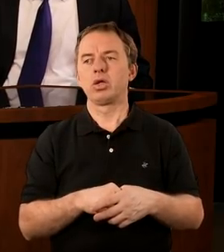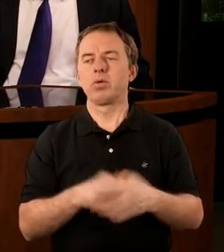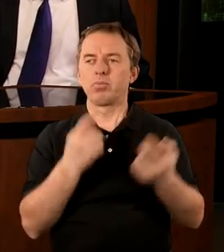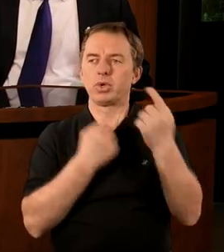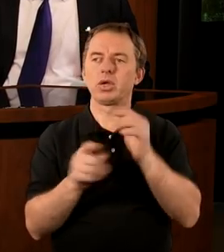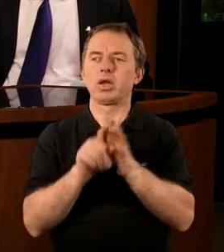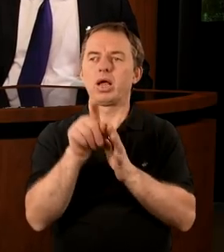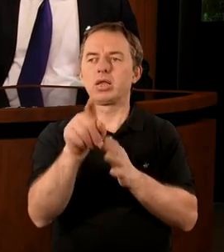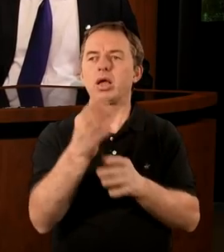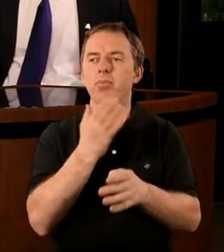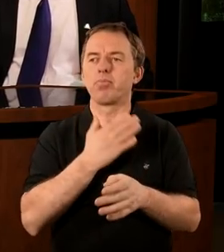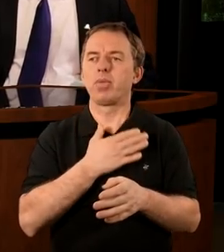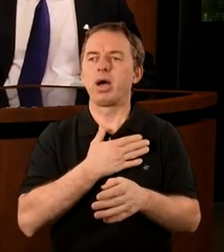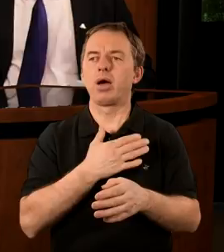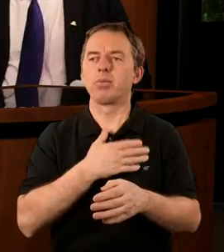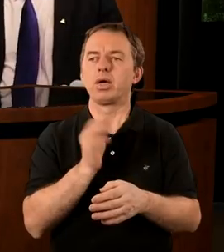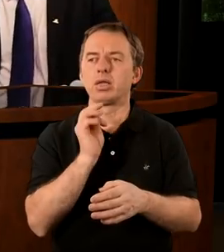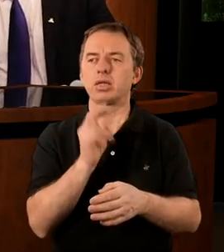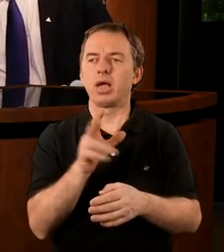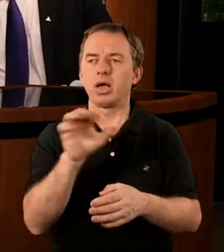Myślę, że dlatego, że często mamy taką